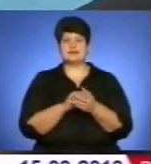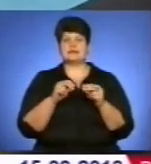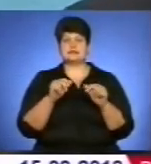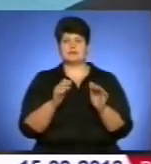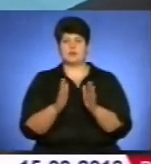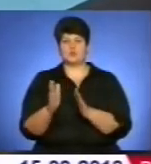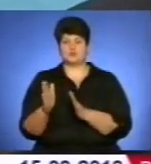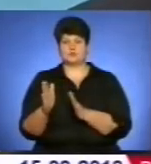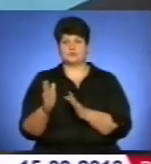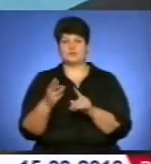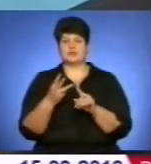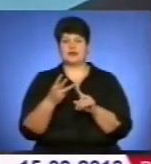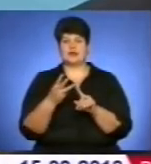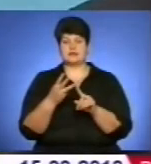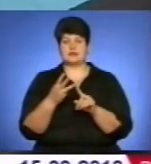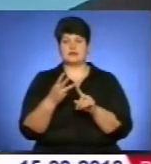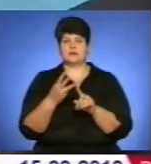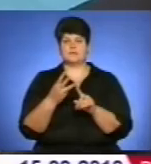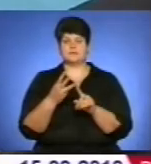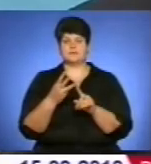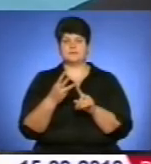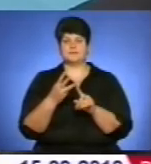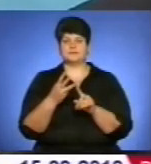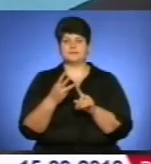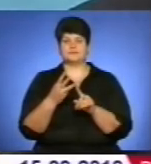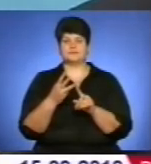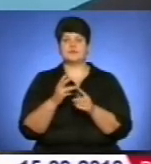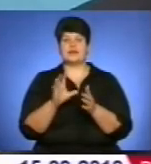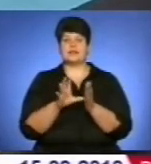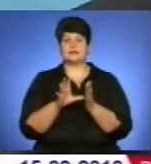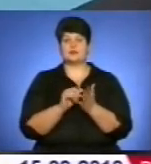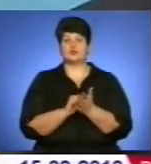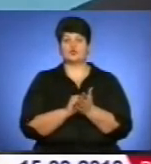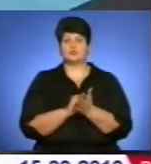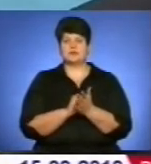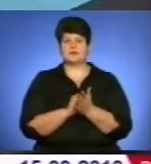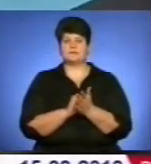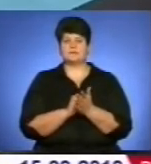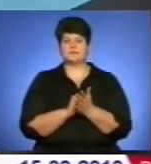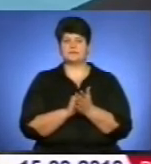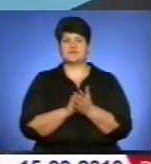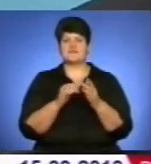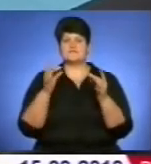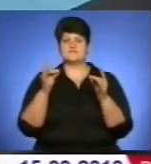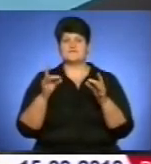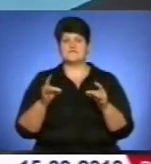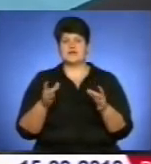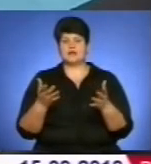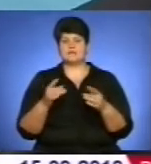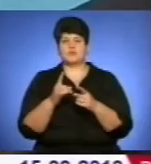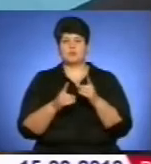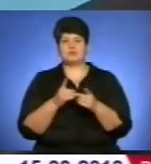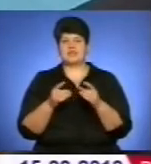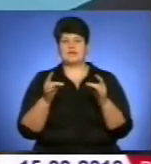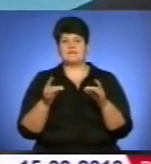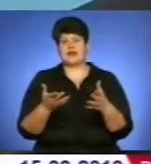подається вже в момент звернення, зокрема, фізичної або юридичної особи. Другое, що подається необхідно для здійснення